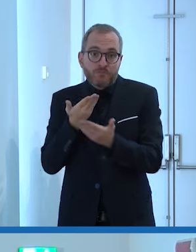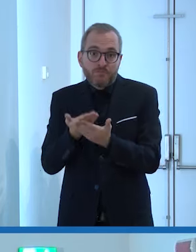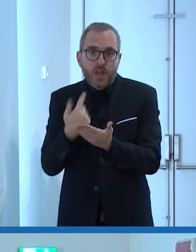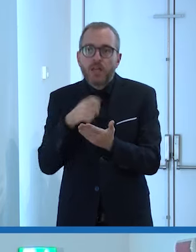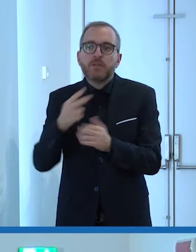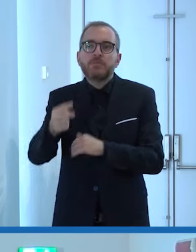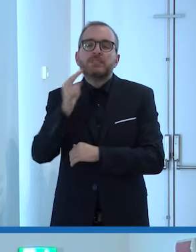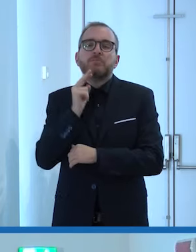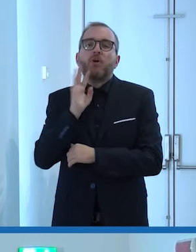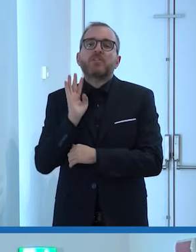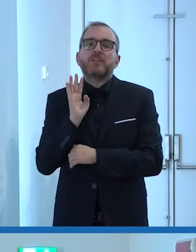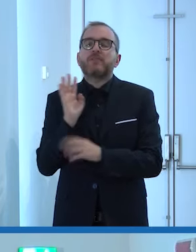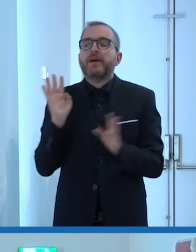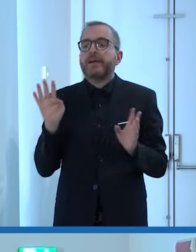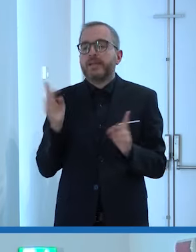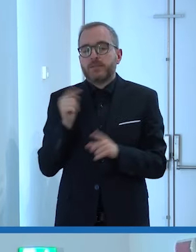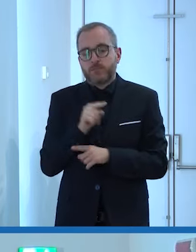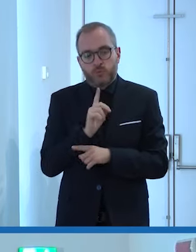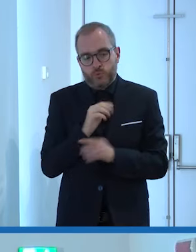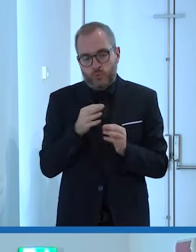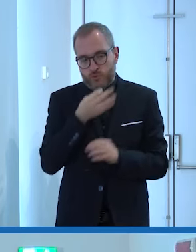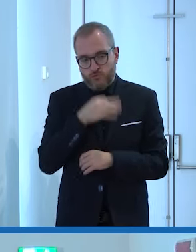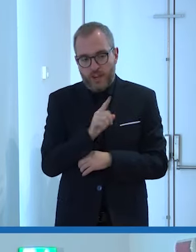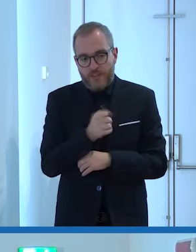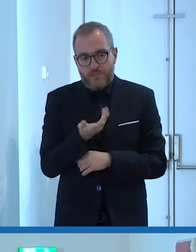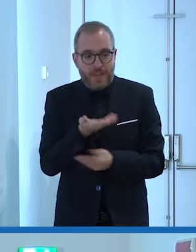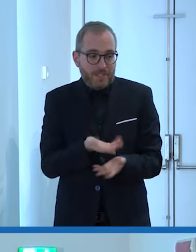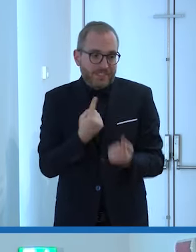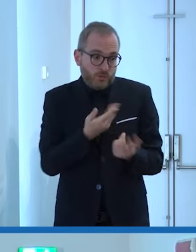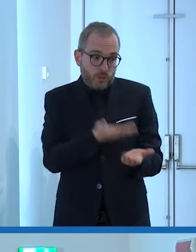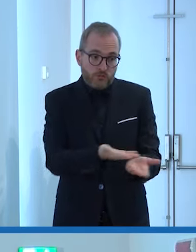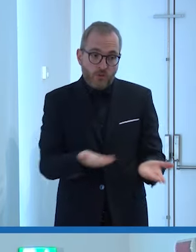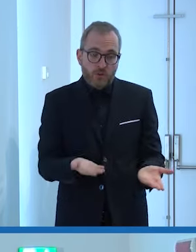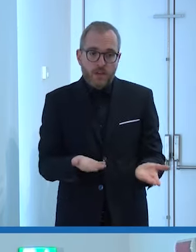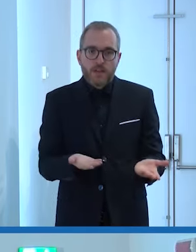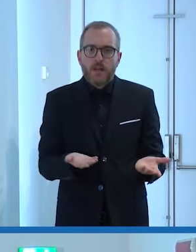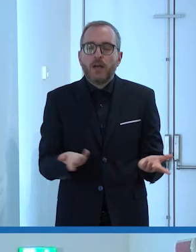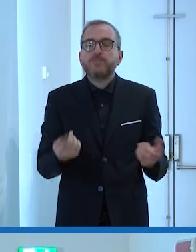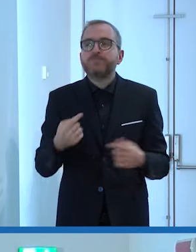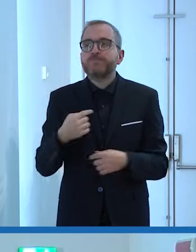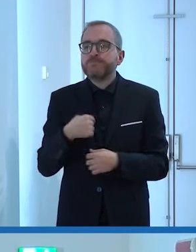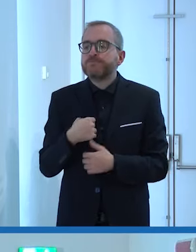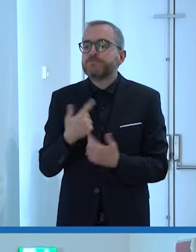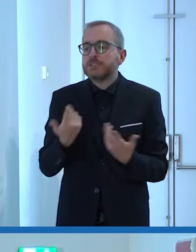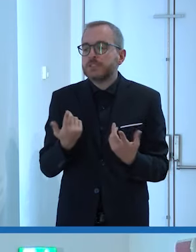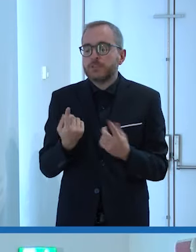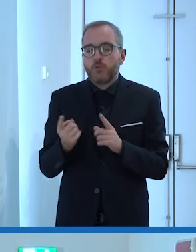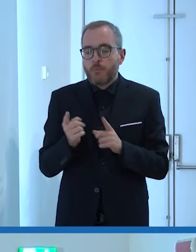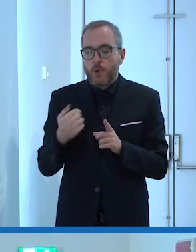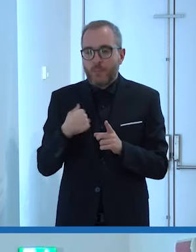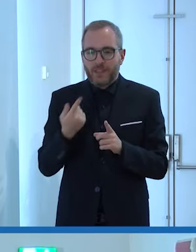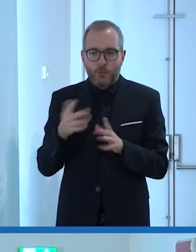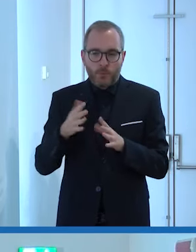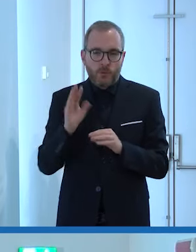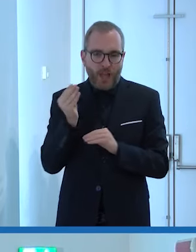mi veniva data era quella tu non lo puoi fare perché sei in questa condizione a un certo punto della mia vita specialmente